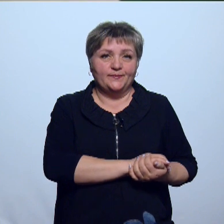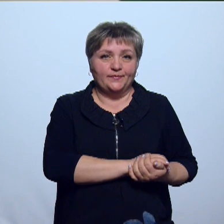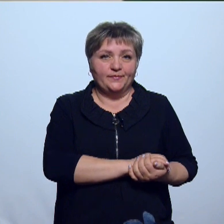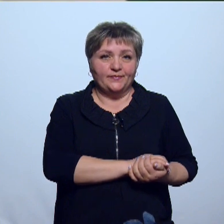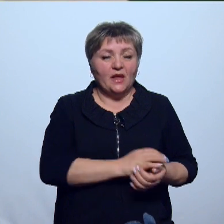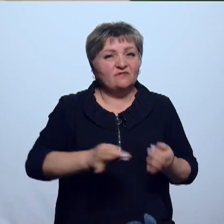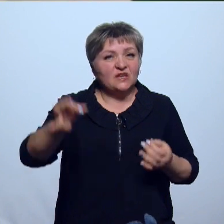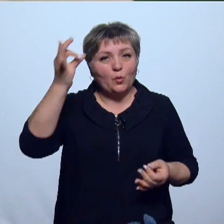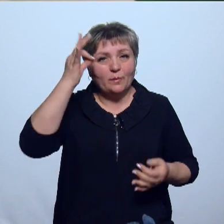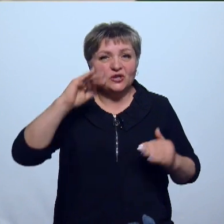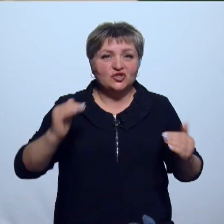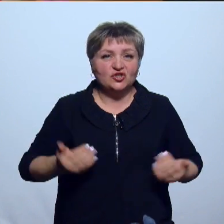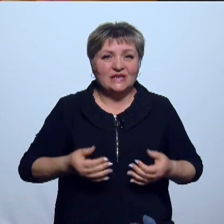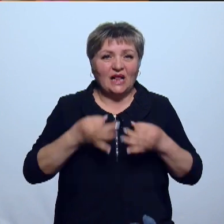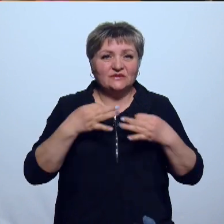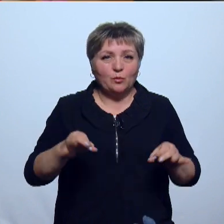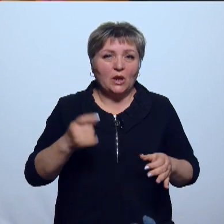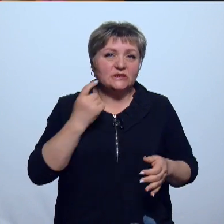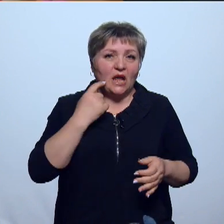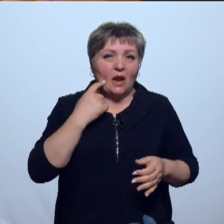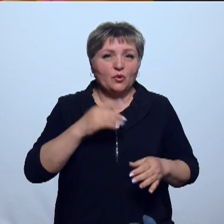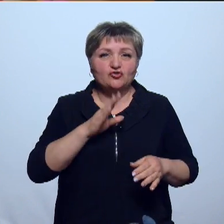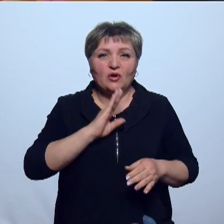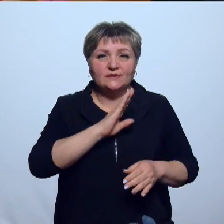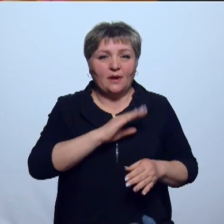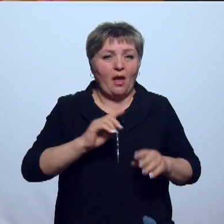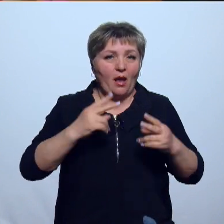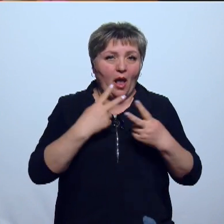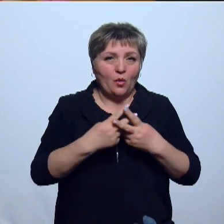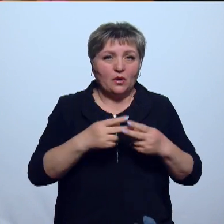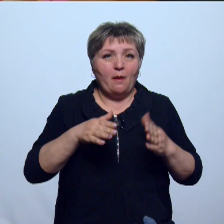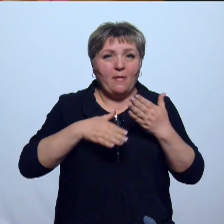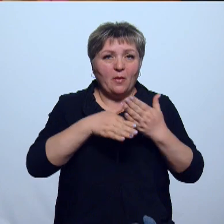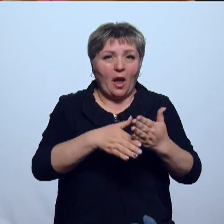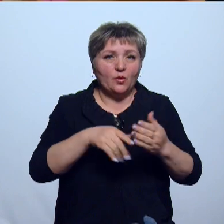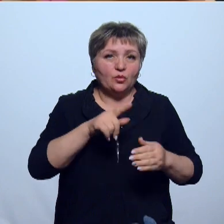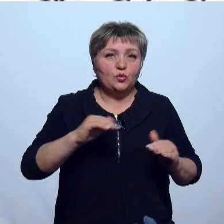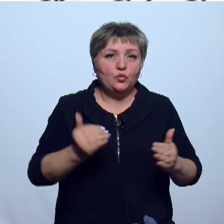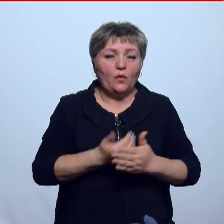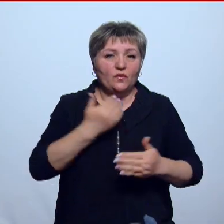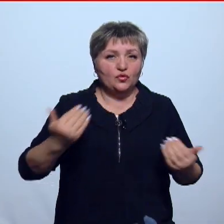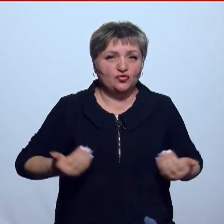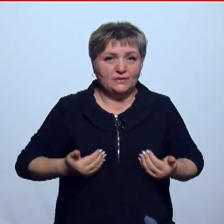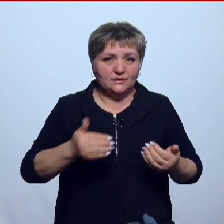И вспомнить жизнь на свободе в Сарапольской женской колонии. Заключенным помогают начать новую жизнь.